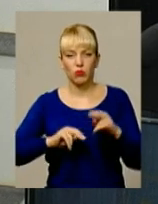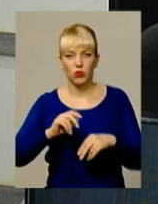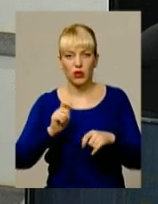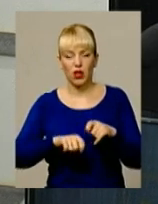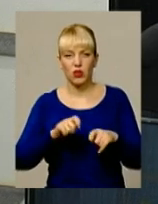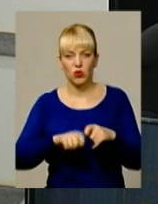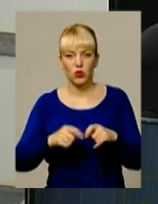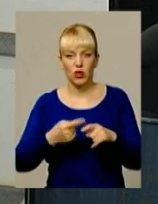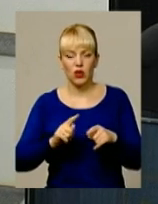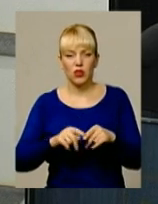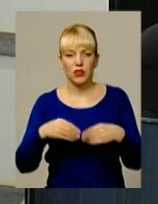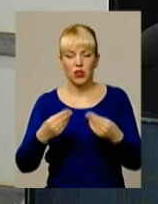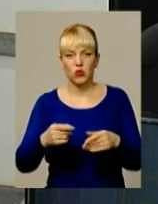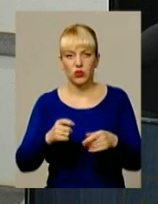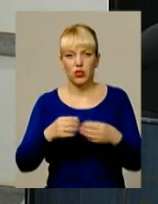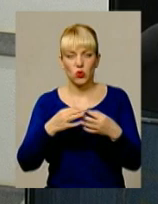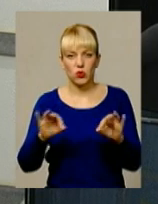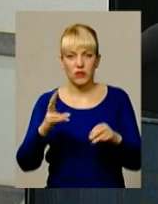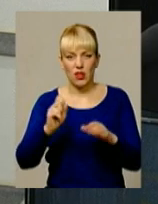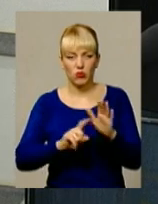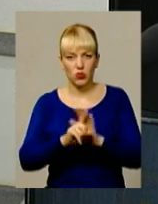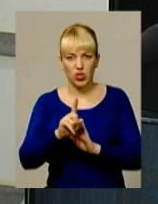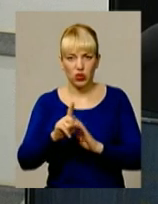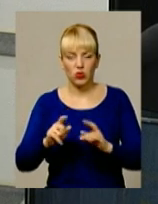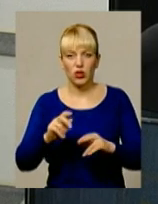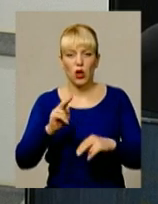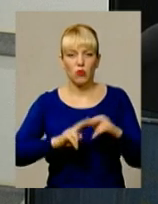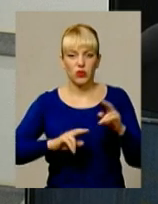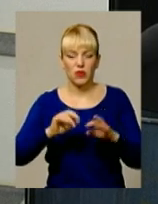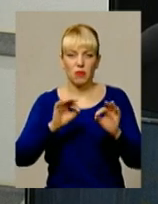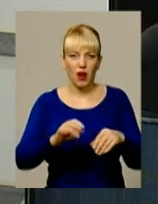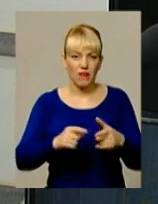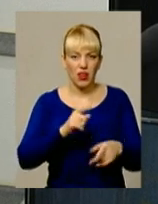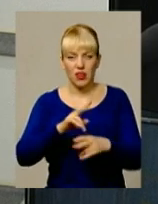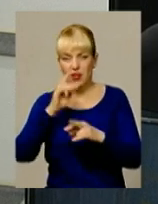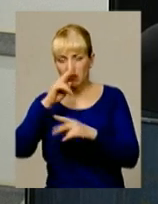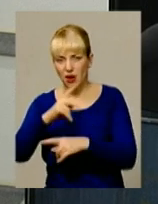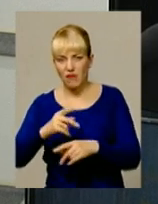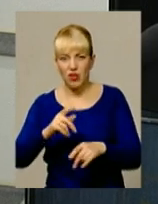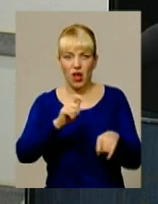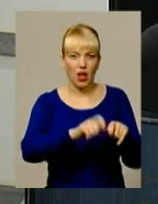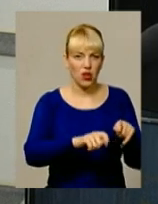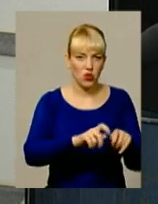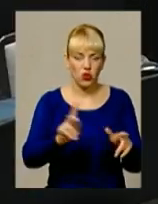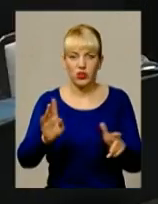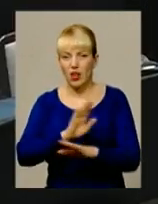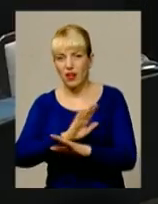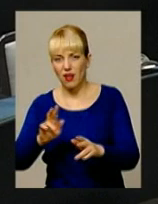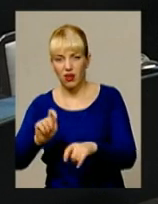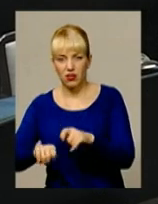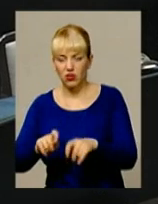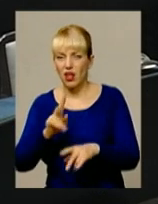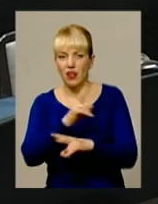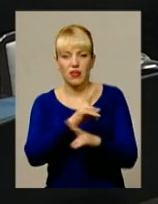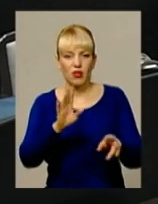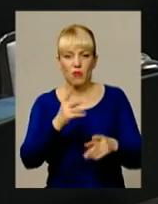будівні умови. Все, він дає дозвіл на початок будівництва, правильне, неправильне. Контролююєте, але ви не контролюєте. Це нікому не цікаво. Жодна